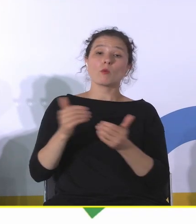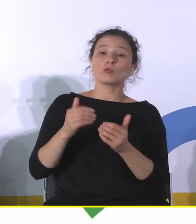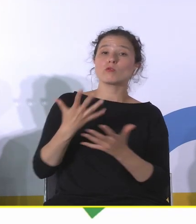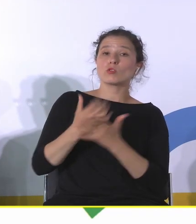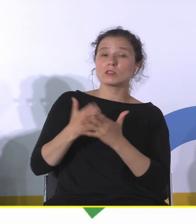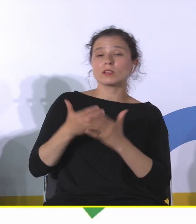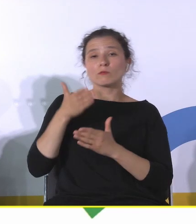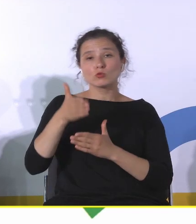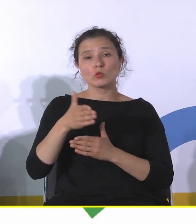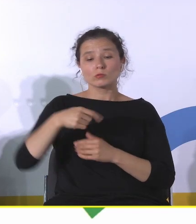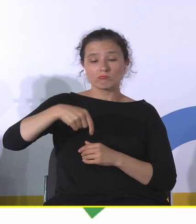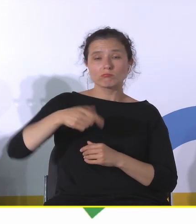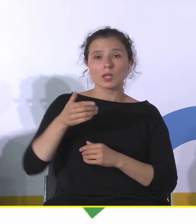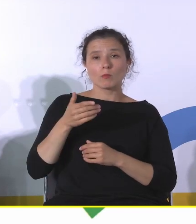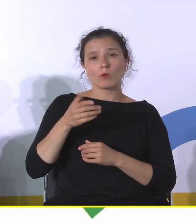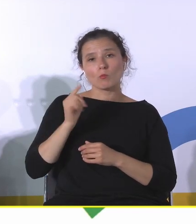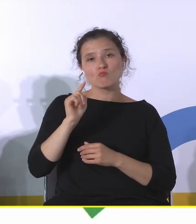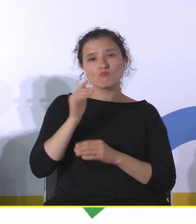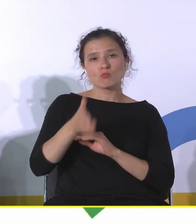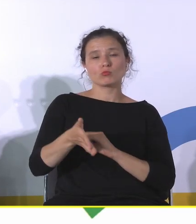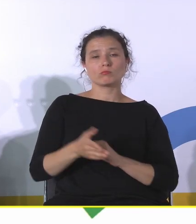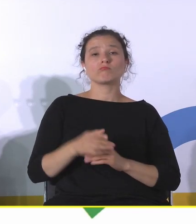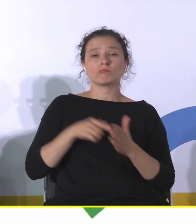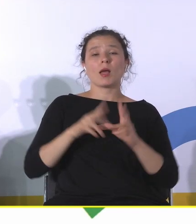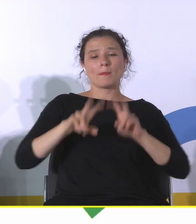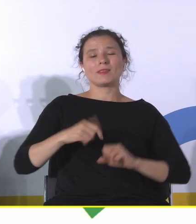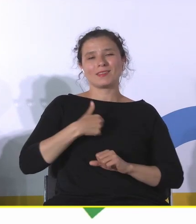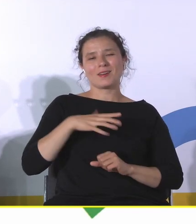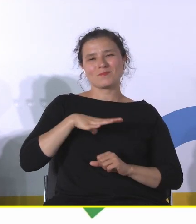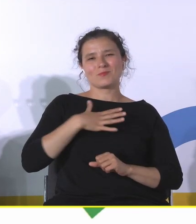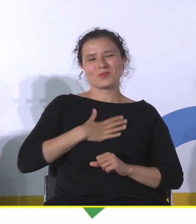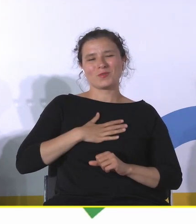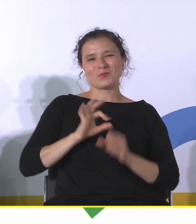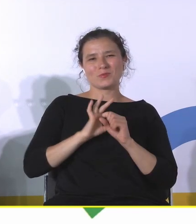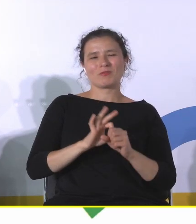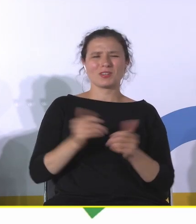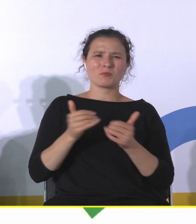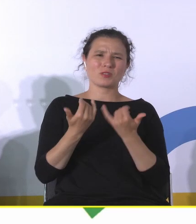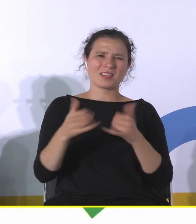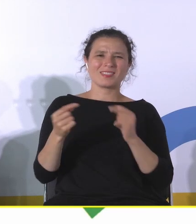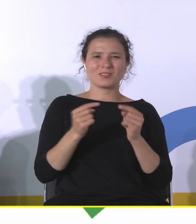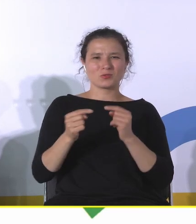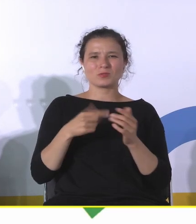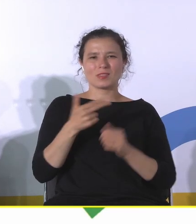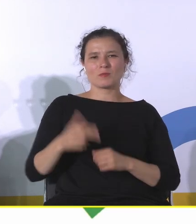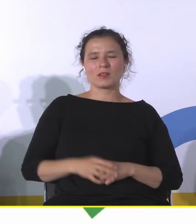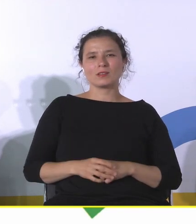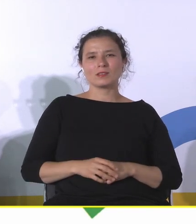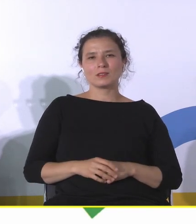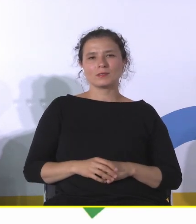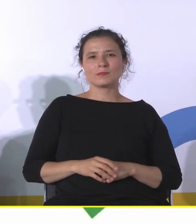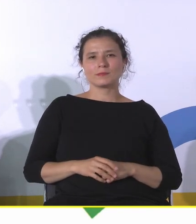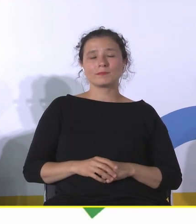jest, takie badania miałam przyjemność prowadzić, ale to jest może na odrębną dyskusję. Natomiast, proszę